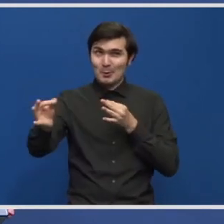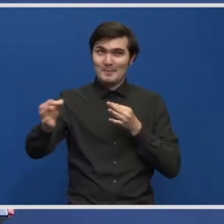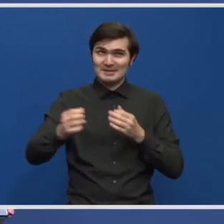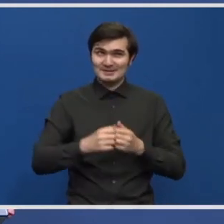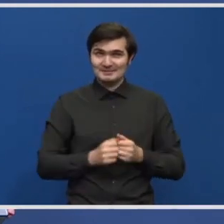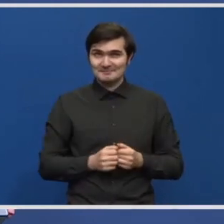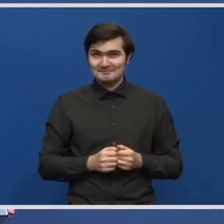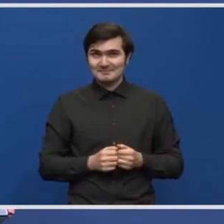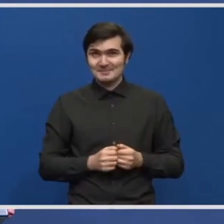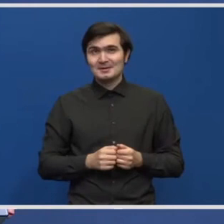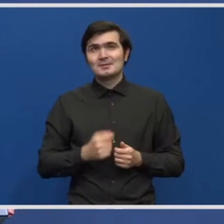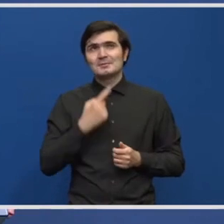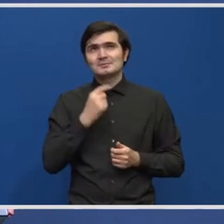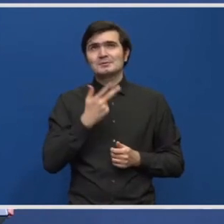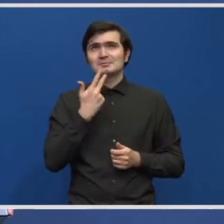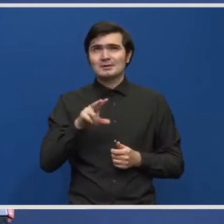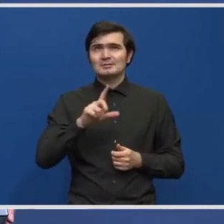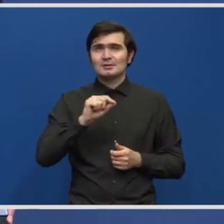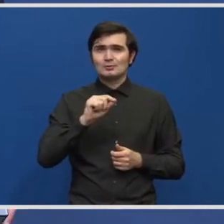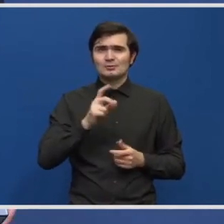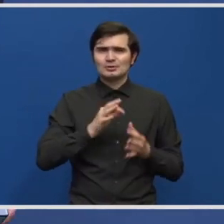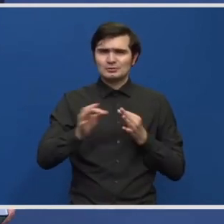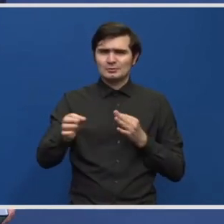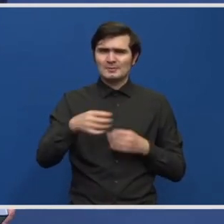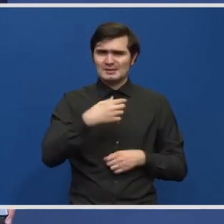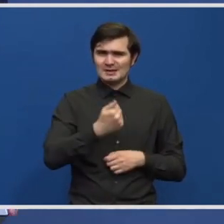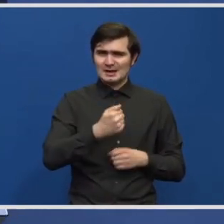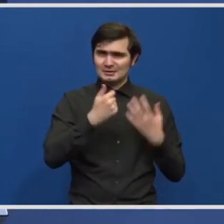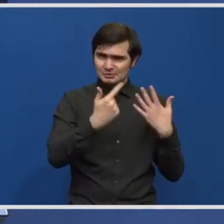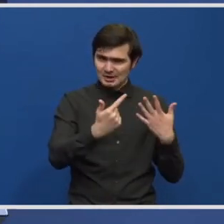Păi puteam să-l facem pe unul. Sunt 320 de kilometri pe A7.